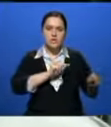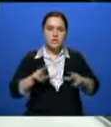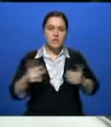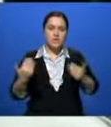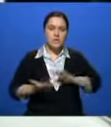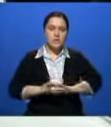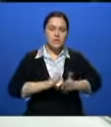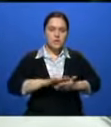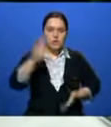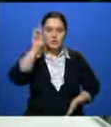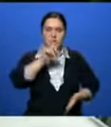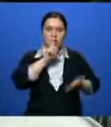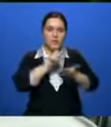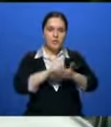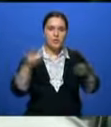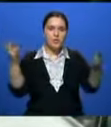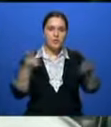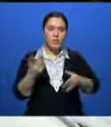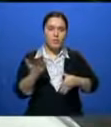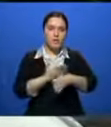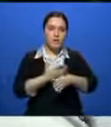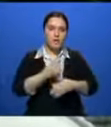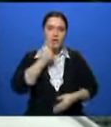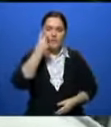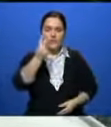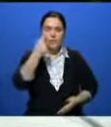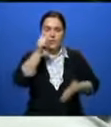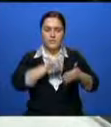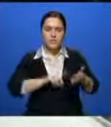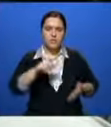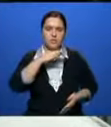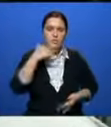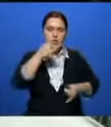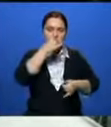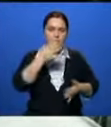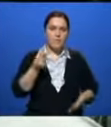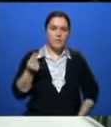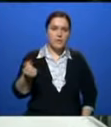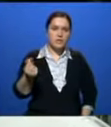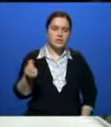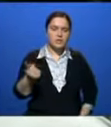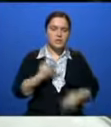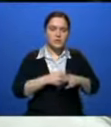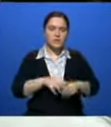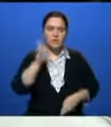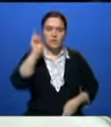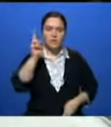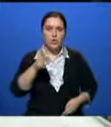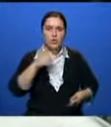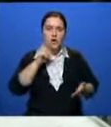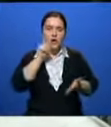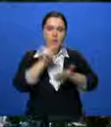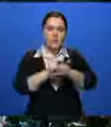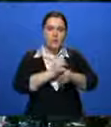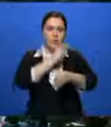ситуации государство должно реагировать. Оценить происходящее, убедиться, что многие просто не в состоянии платить. И тех, кто действительно нуждается обеспечить